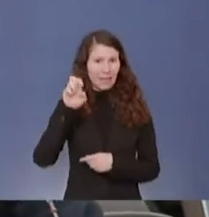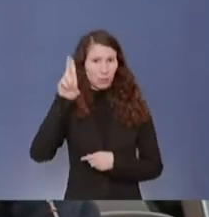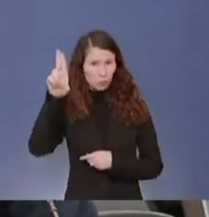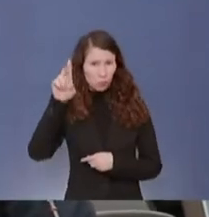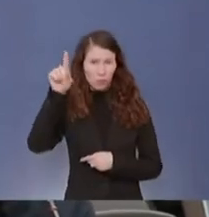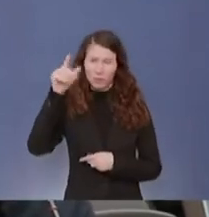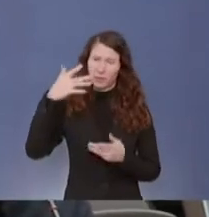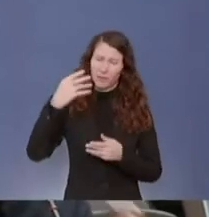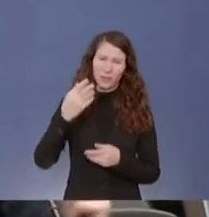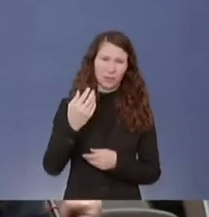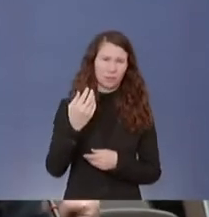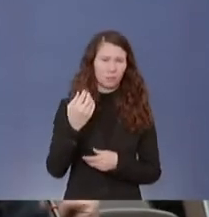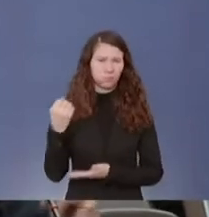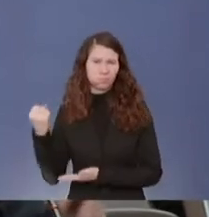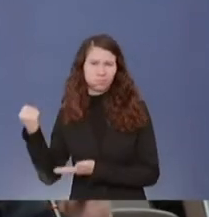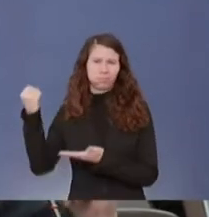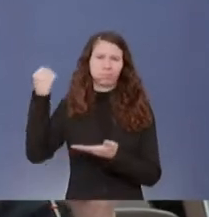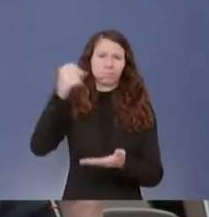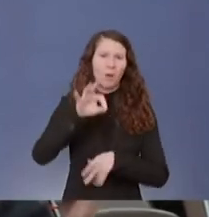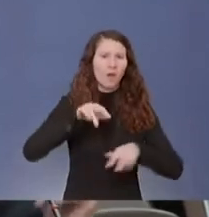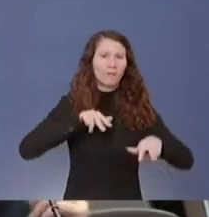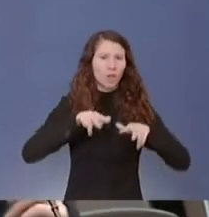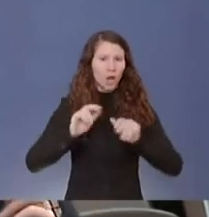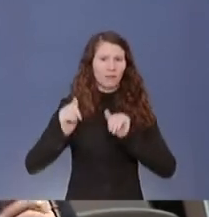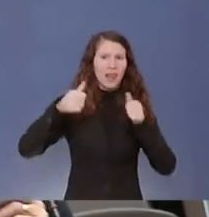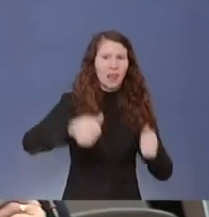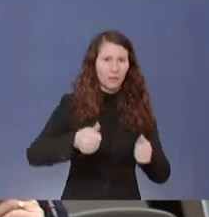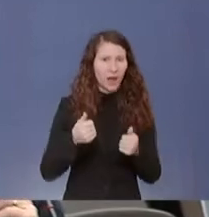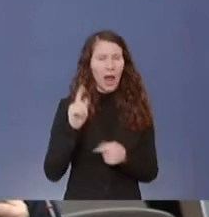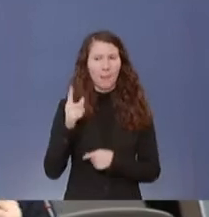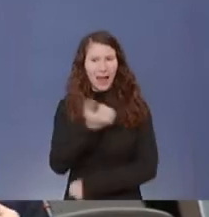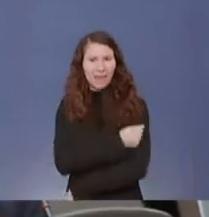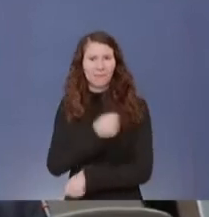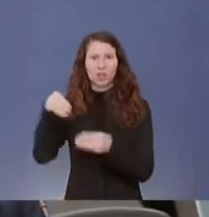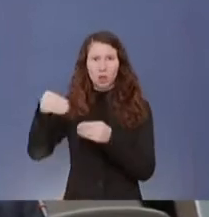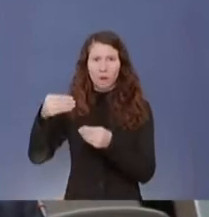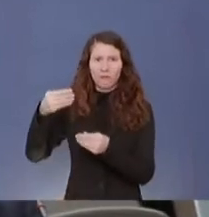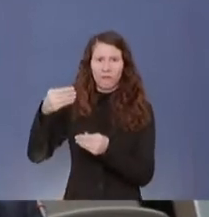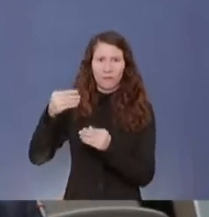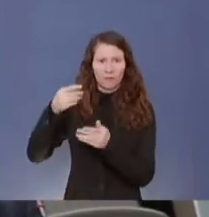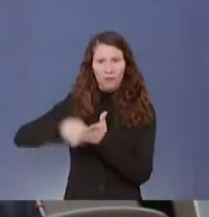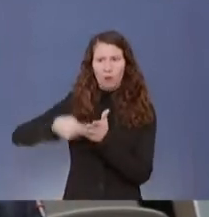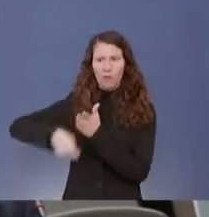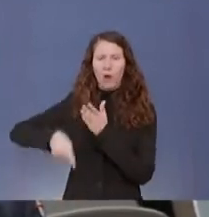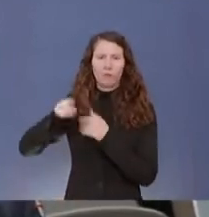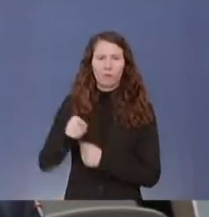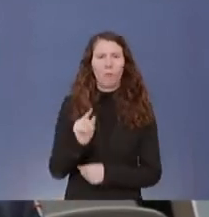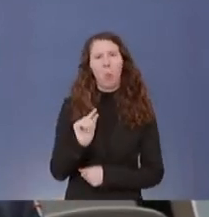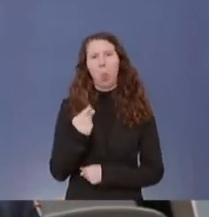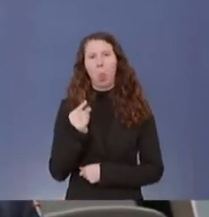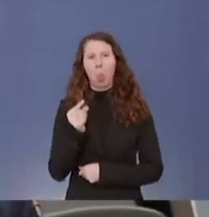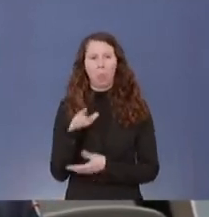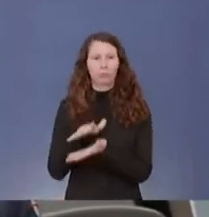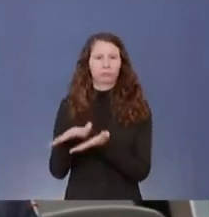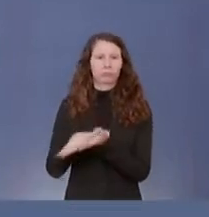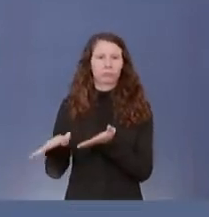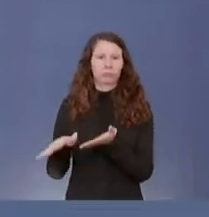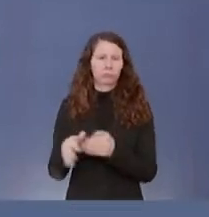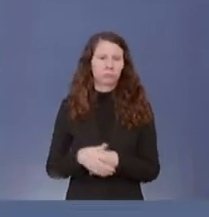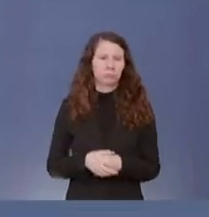genommen haben für Wirtschaftshilfen bei der Beschaffung von Impfstoff, aber finanziell ja doch eher gekleckert als geklotzt wurde?